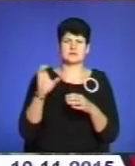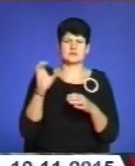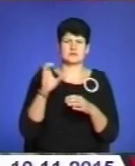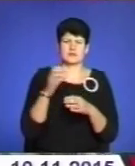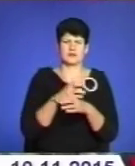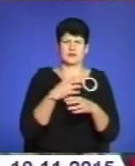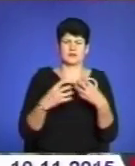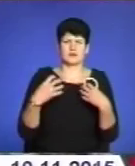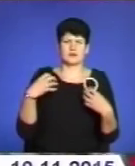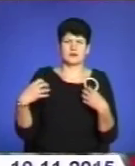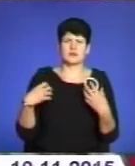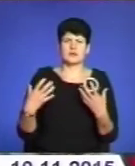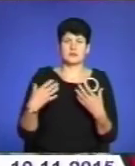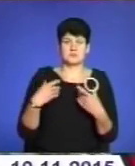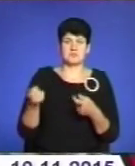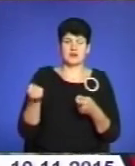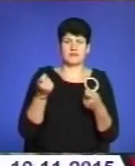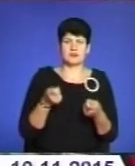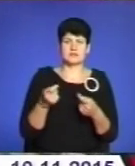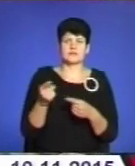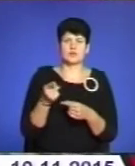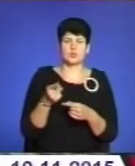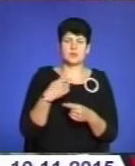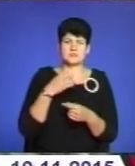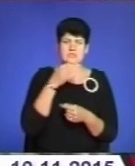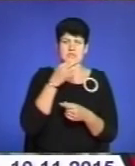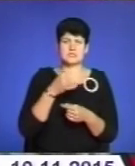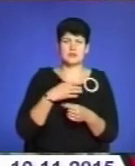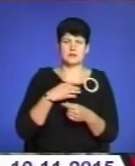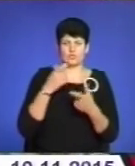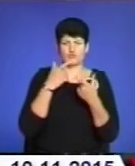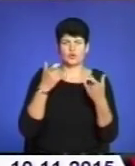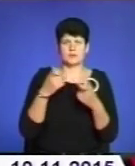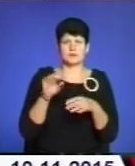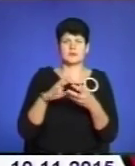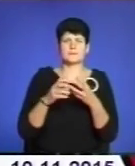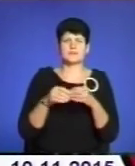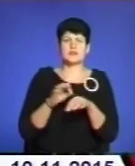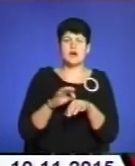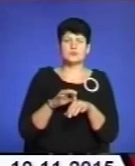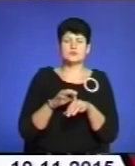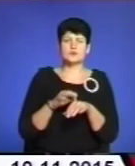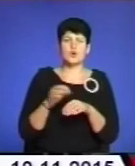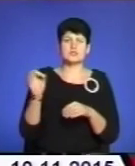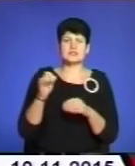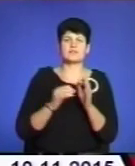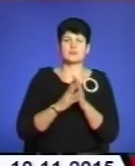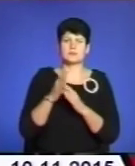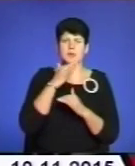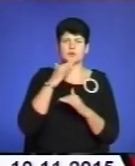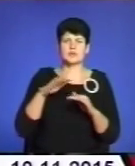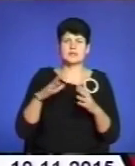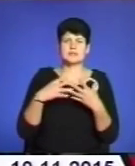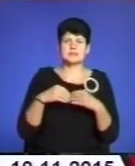От так ми його привезли в Тернопіль, де ми вже нам повідомили такий діагноз. Олександр виріс у багатодітній сім'ї. У його